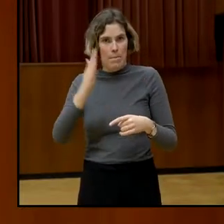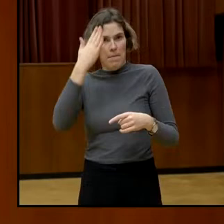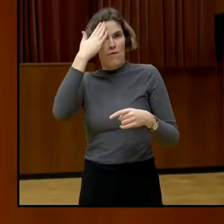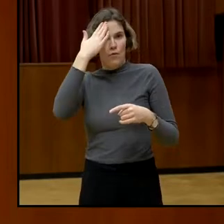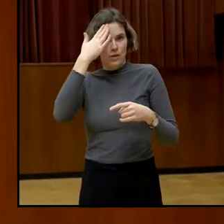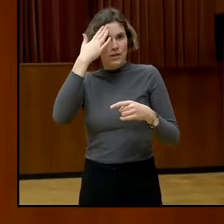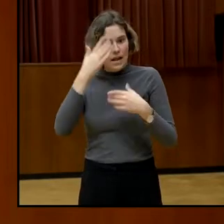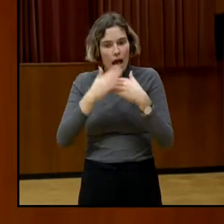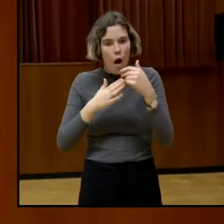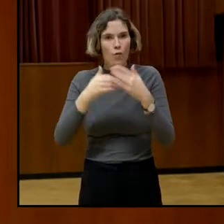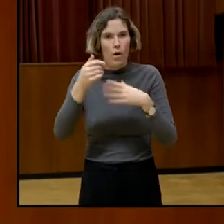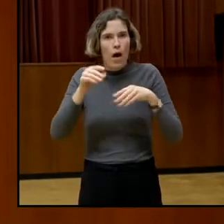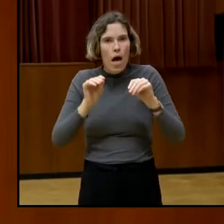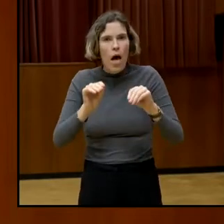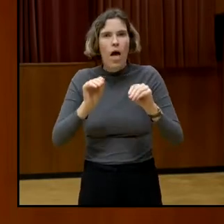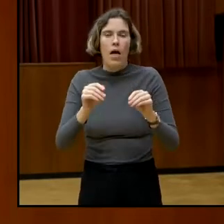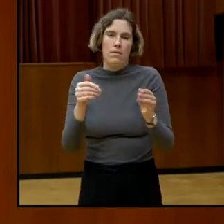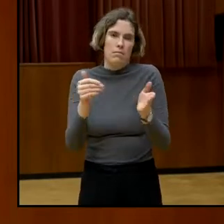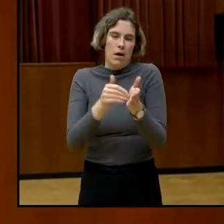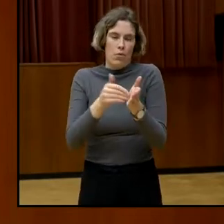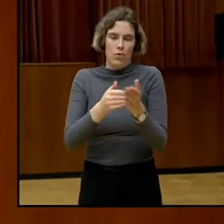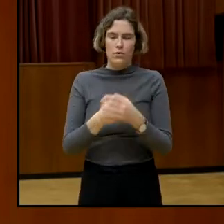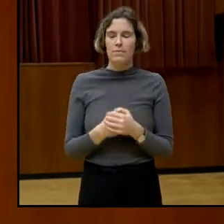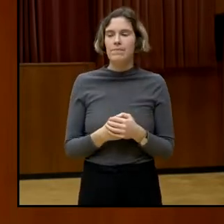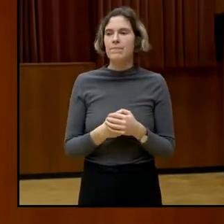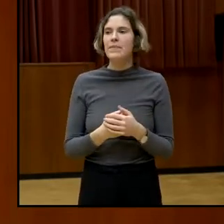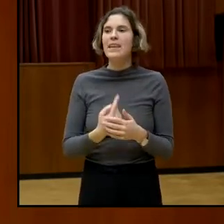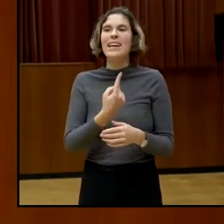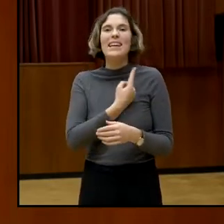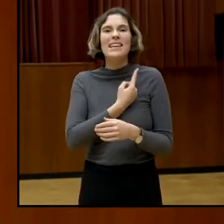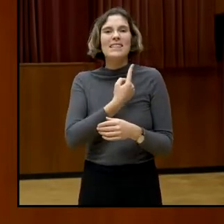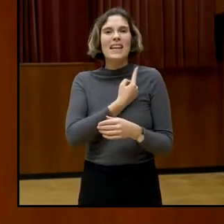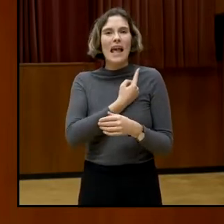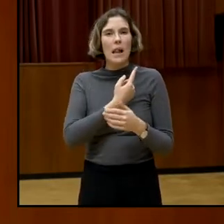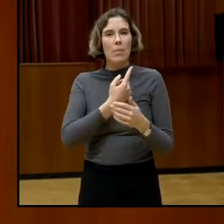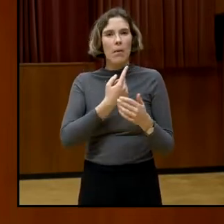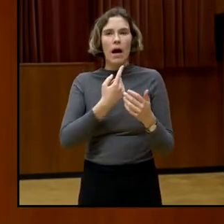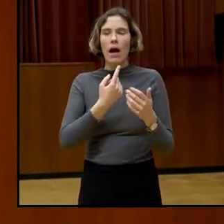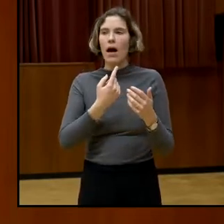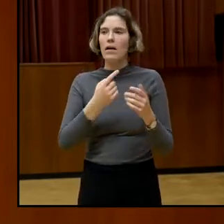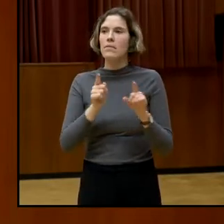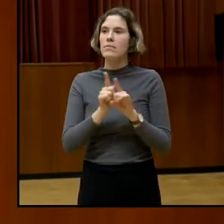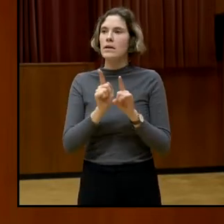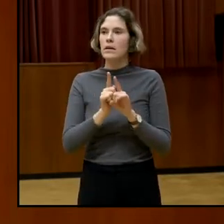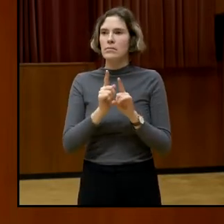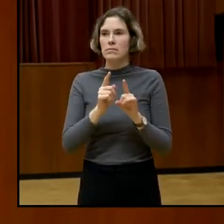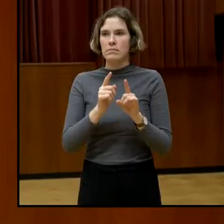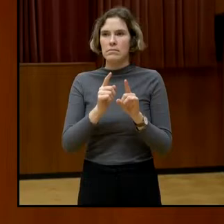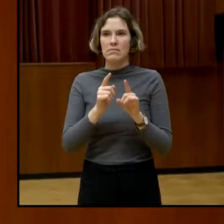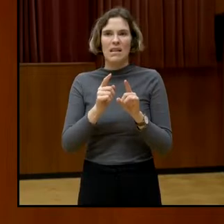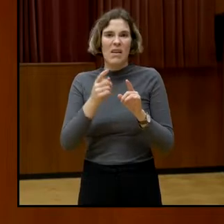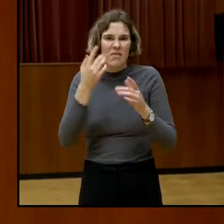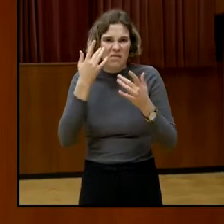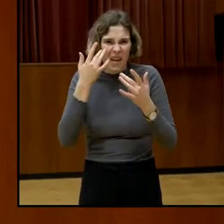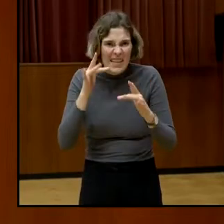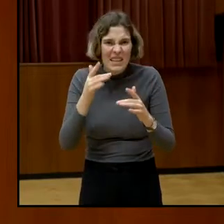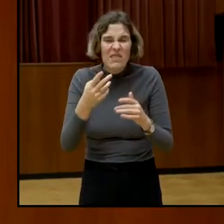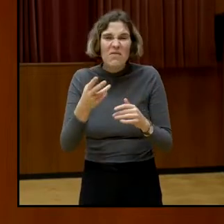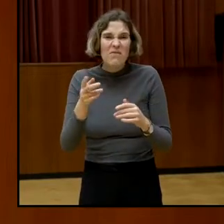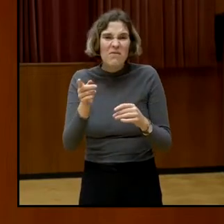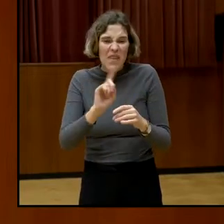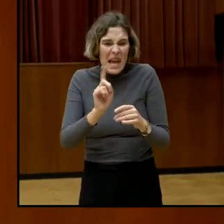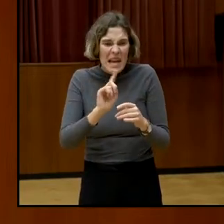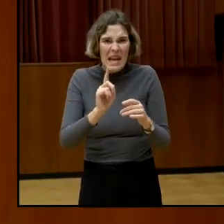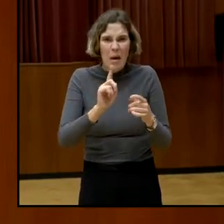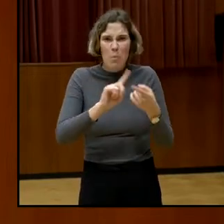es sehen, dass sich, ich weiß nicht, welches politische Institut, welcher Bereich dort zuständig sein könnte, möglicherweise das